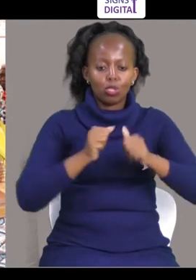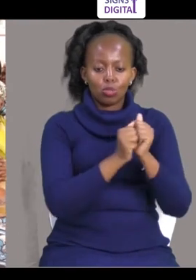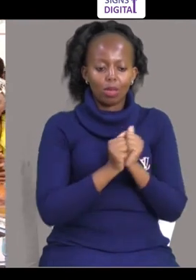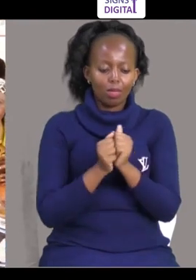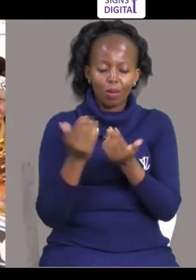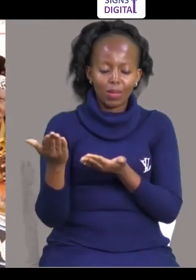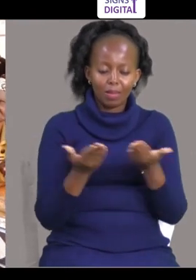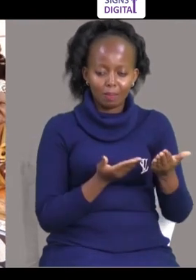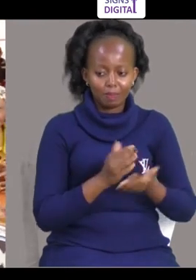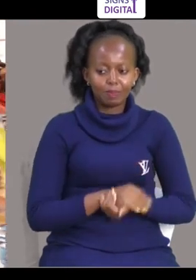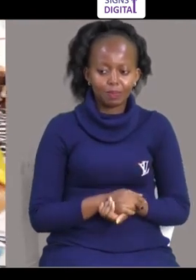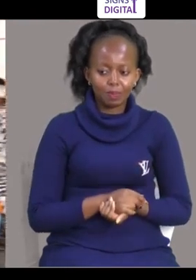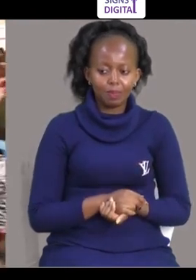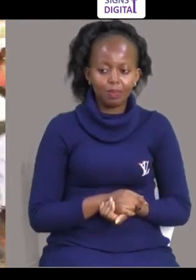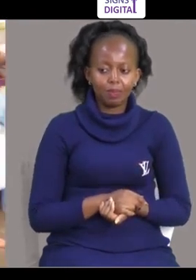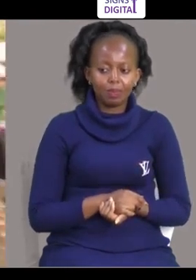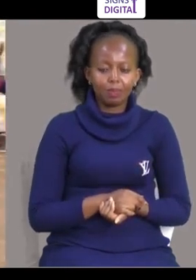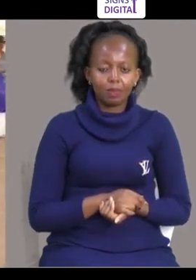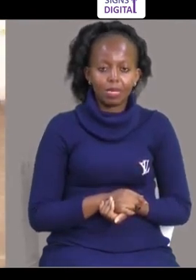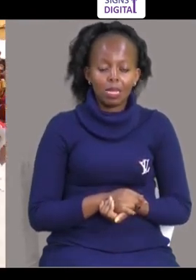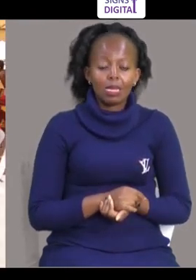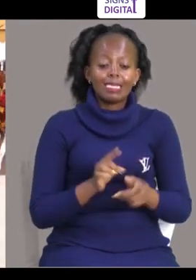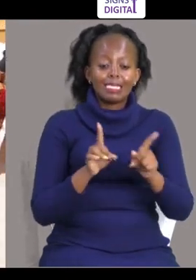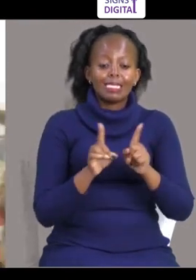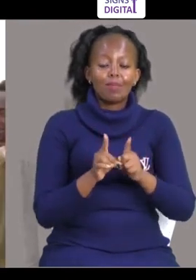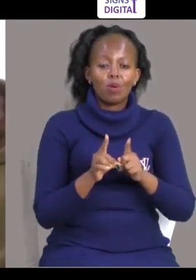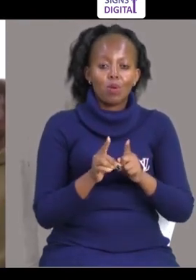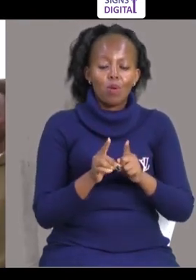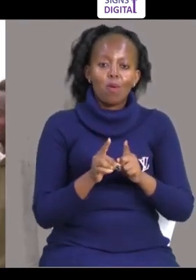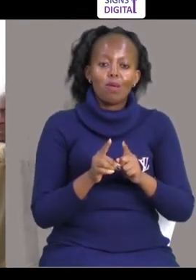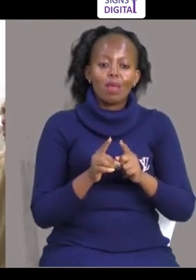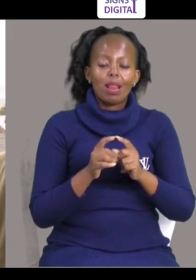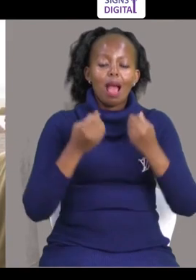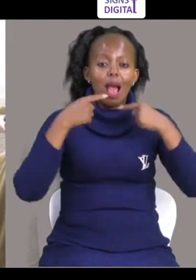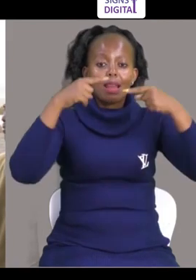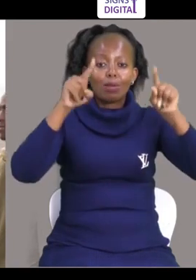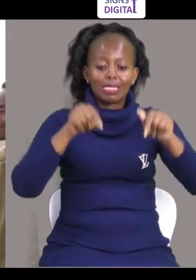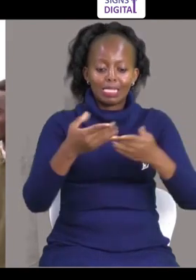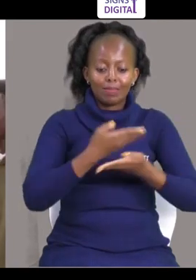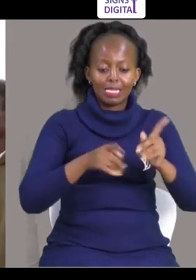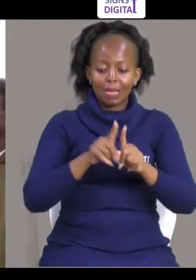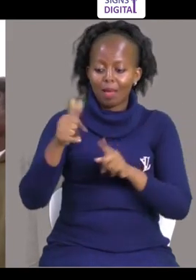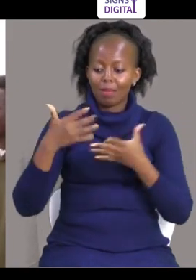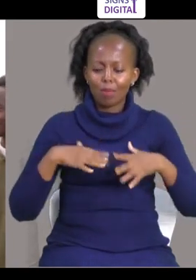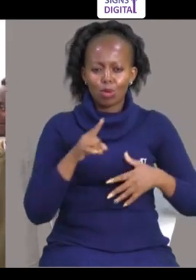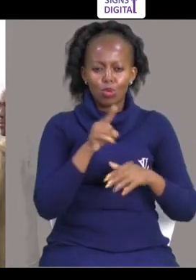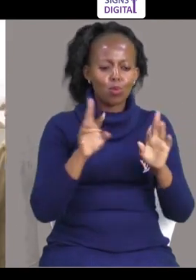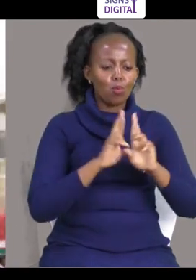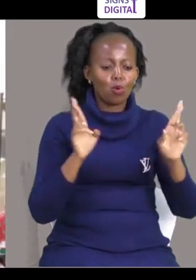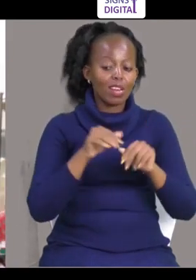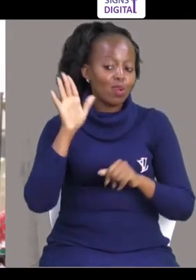kuasikiliza Na kuprudika pamoja Karibuni Tutangaze hii biyashara vile tumetangaze hili ingina Sinikweli